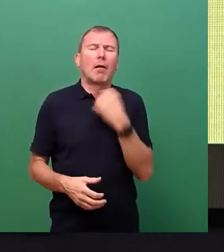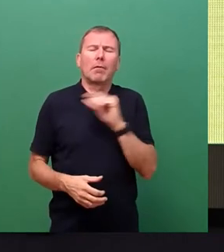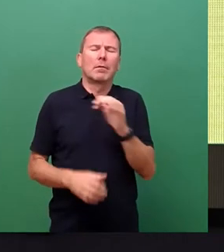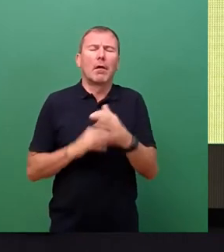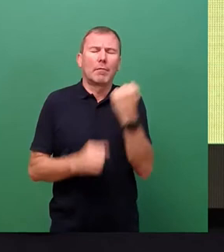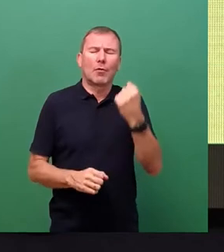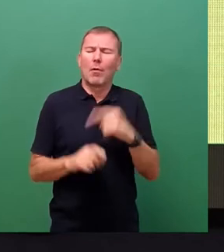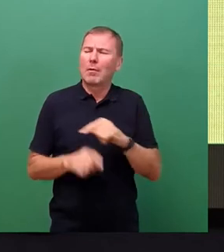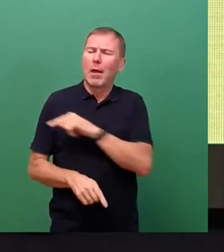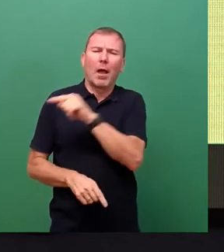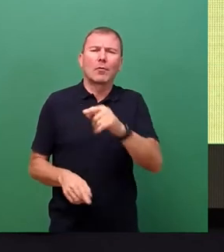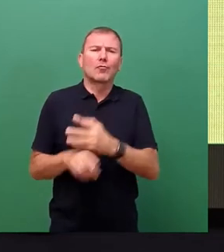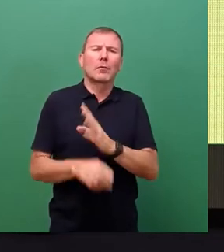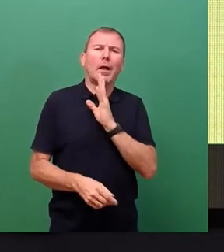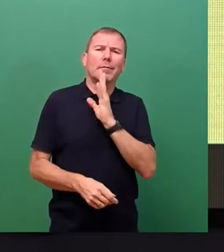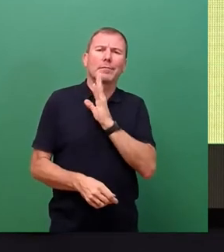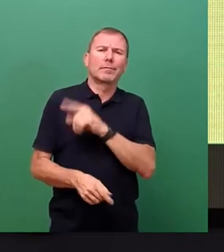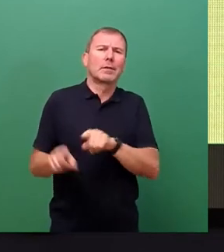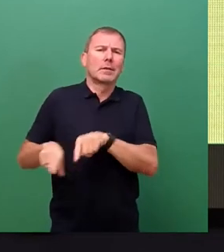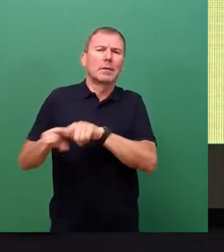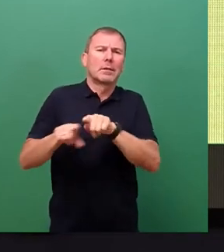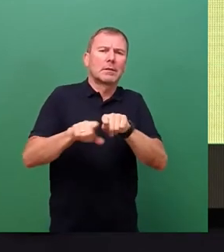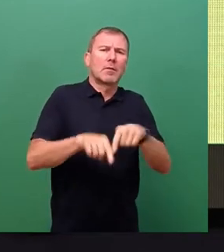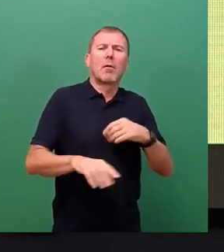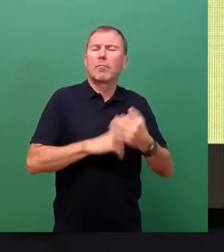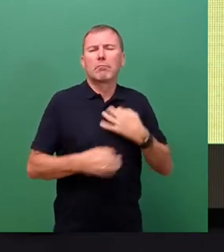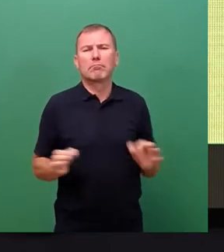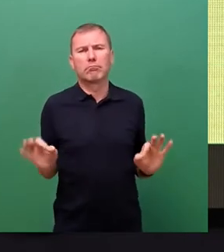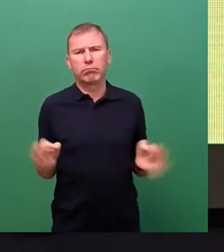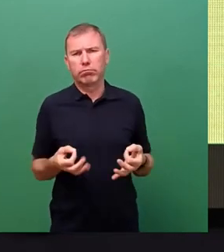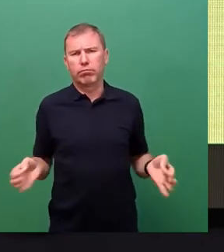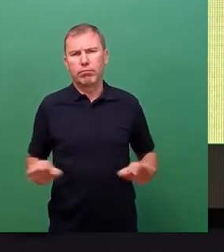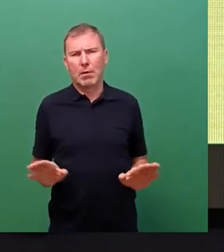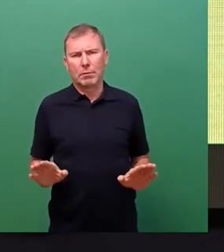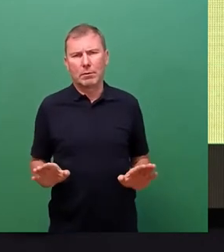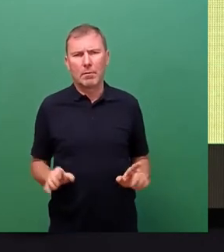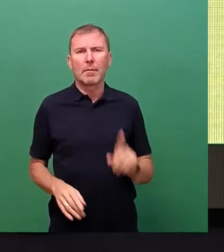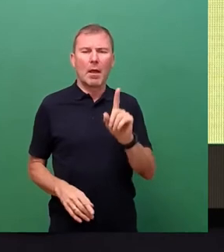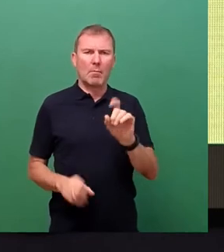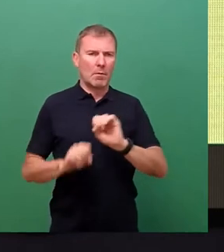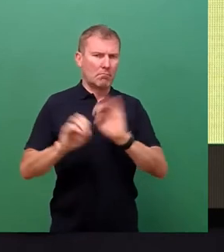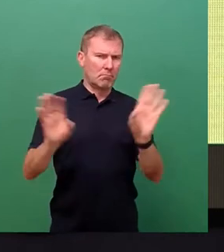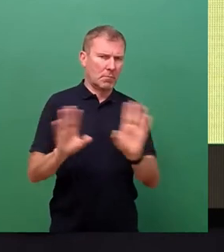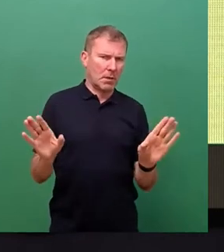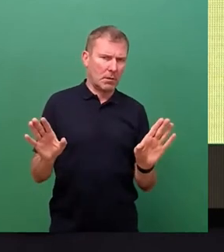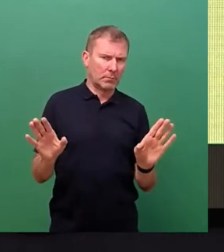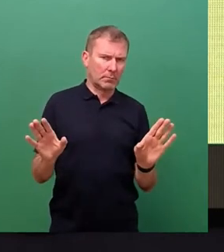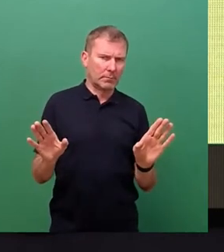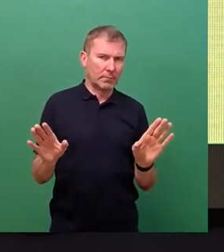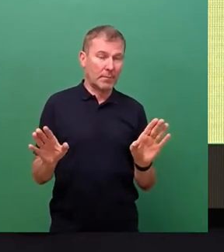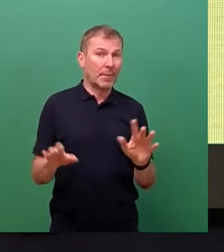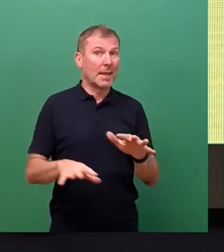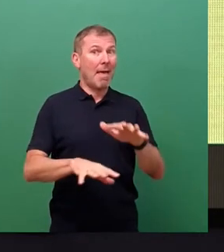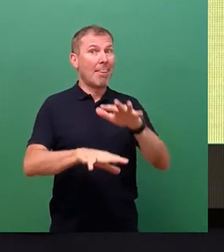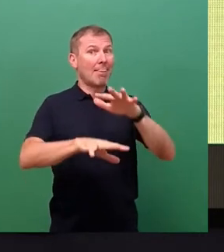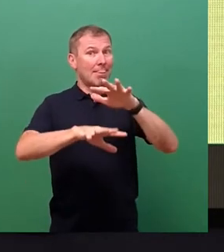von meinen Vorrednern gesagt worden ist. Aber eins ist natürlich auch klar. Das Netz muss